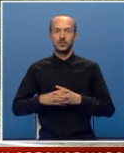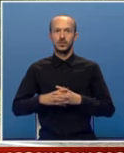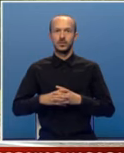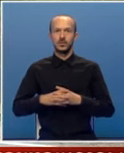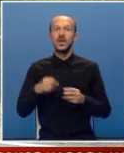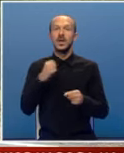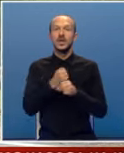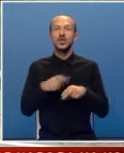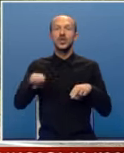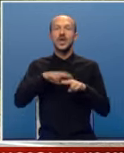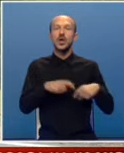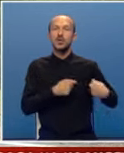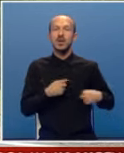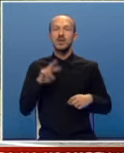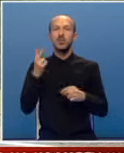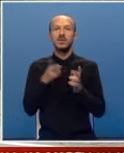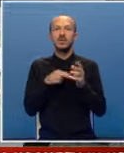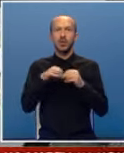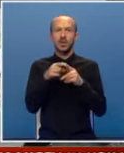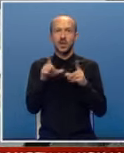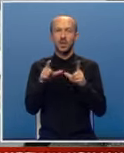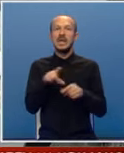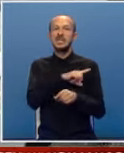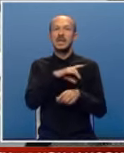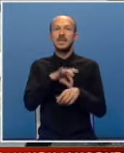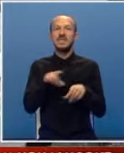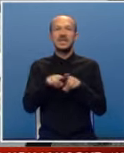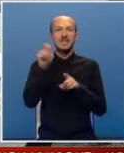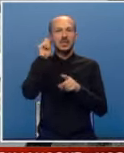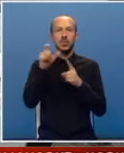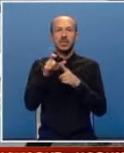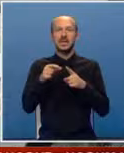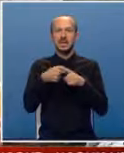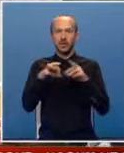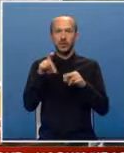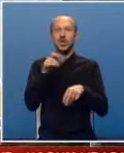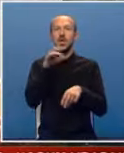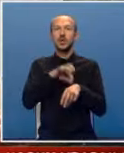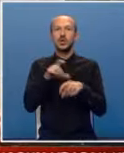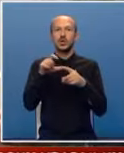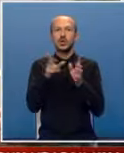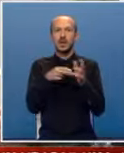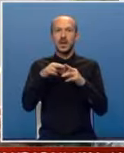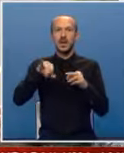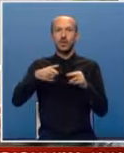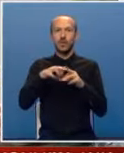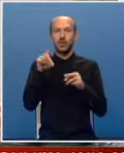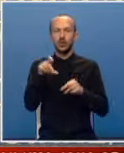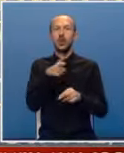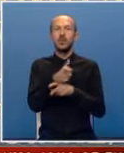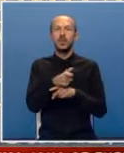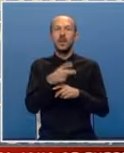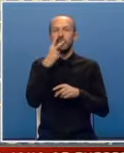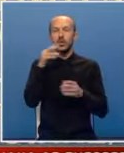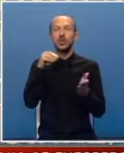Radeći najhumaniji poziv na Brodaru su stradale medicinska sestra Ljubica Kastratović i doktorka Stojana Jovović. Ubijene su u